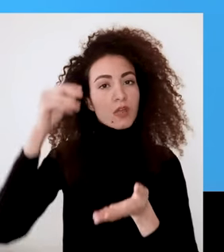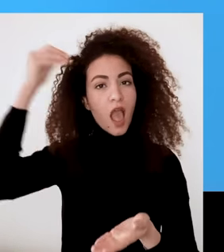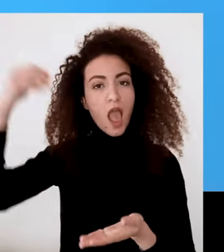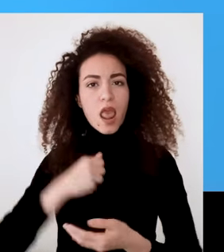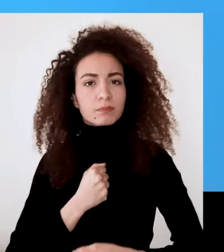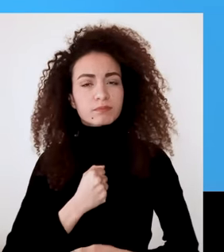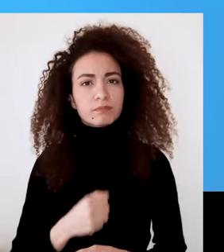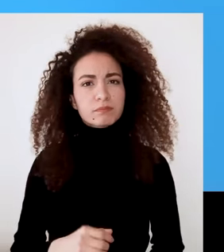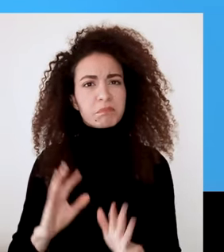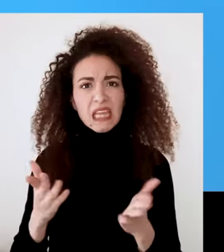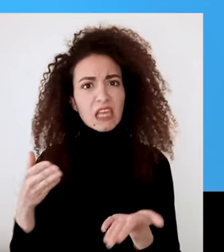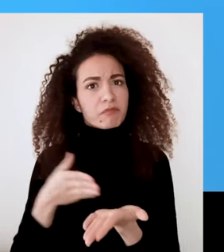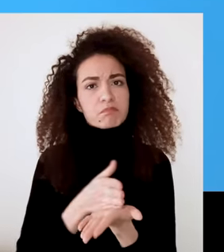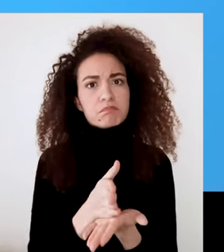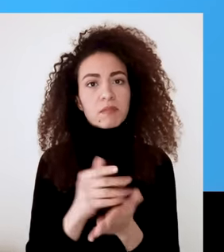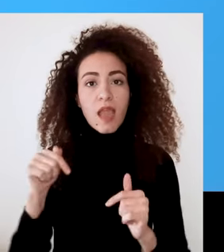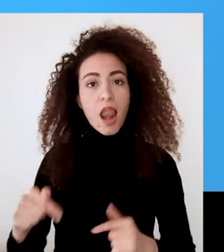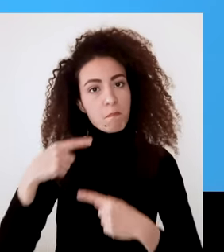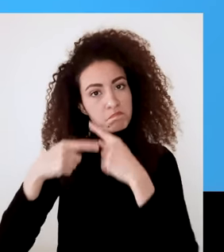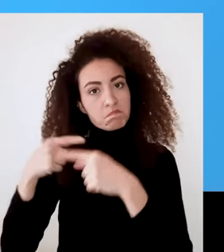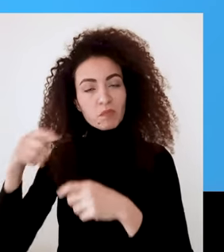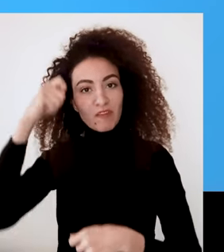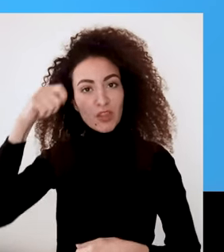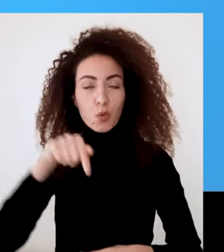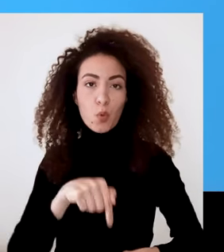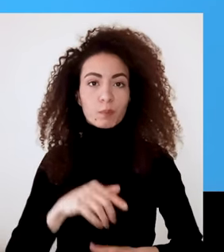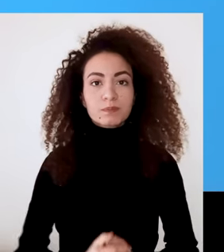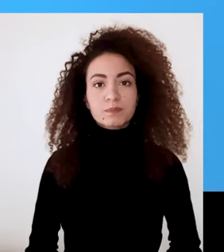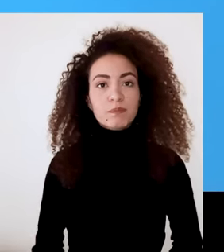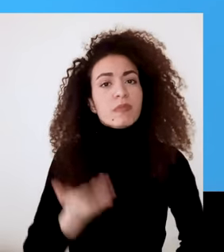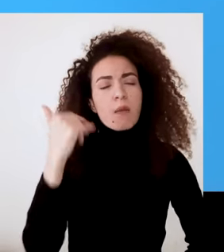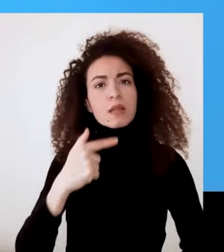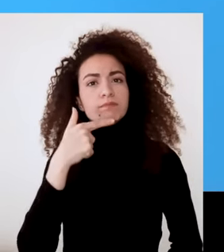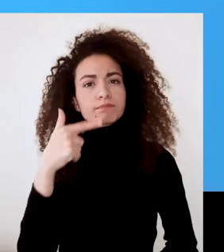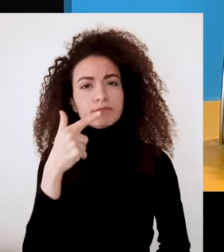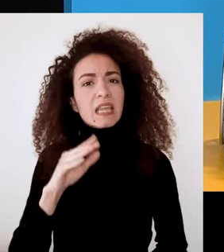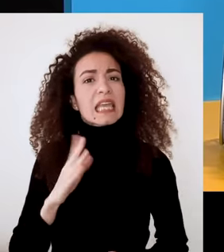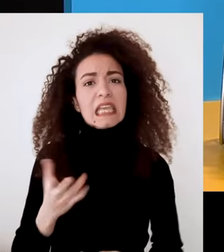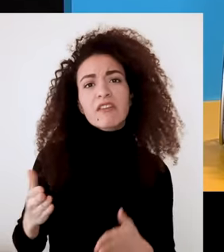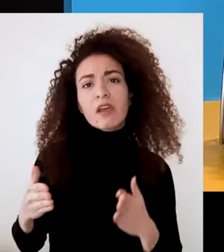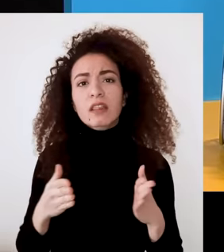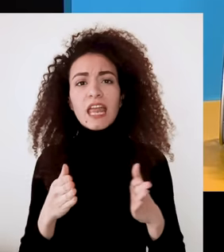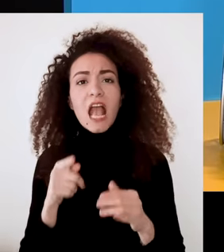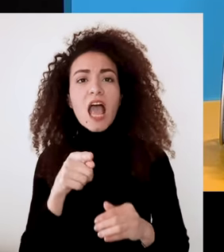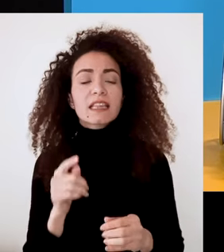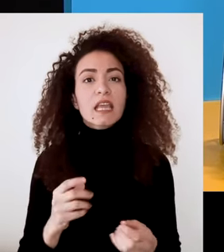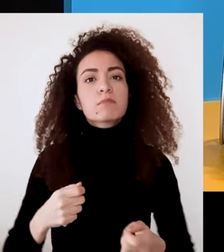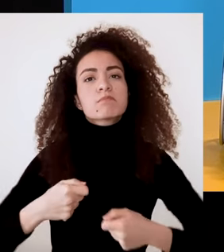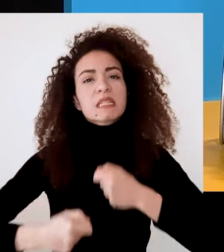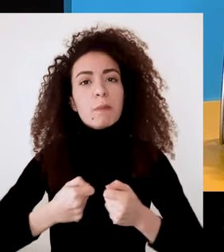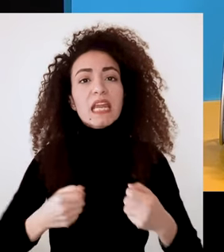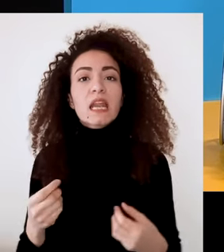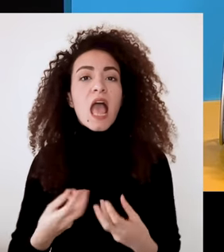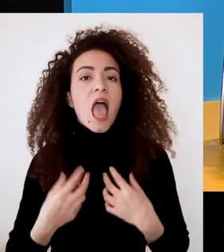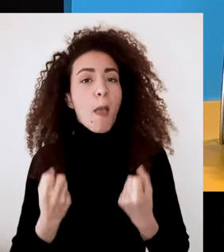نحو أحلامنا كيف وشو المقصود؟ رح نعرف سوا بفقرتنا لليوم اتشفنا بالفقرات السابعة